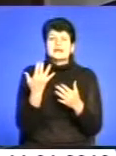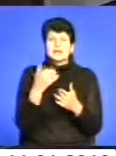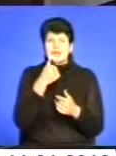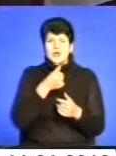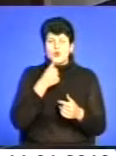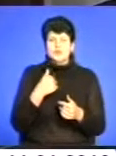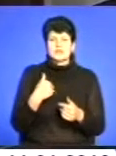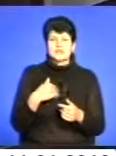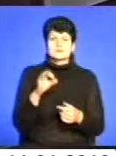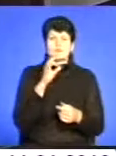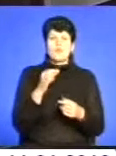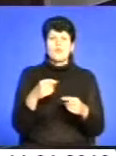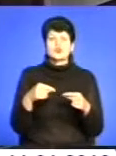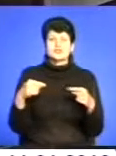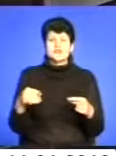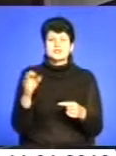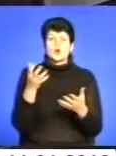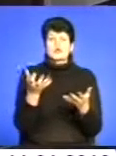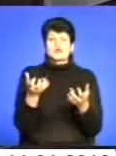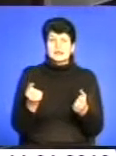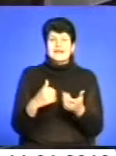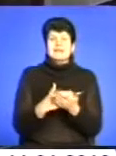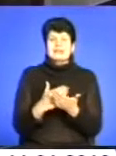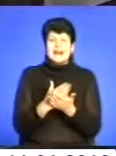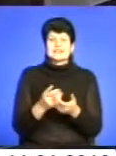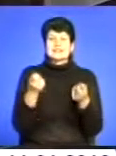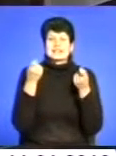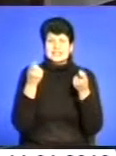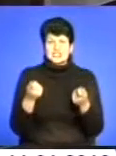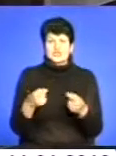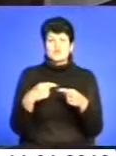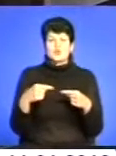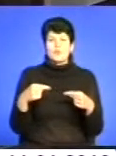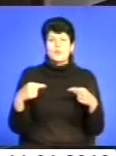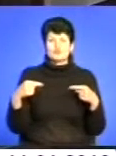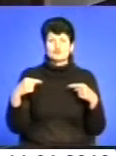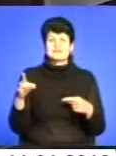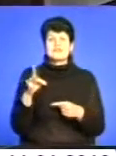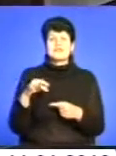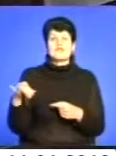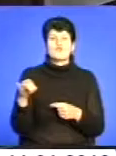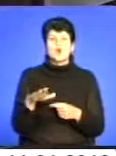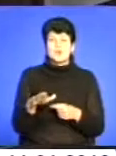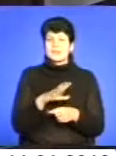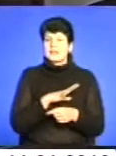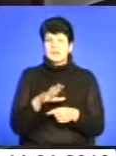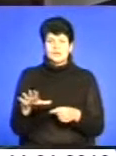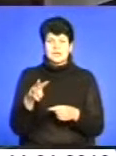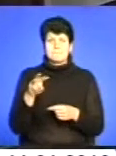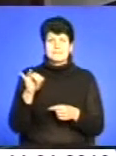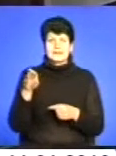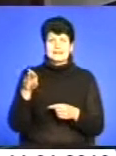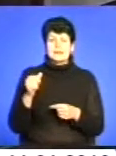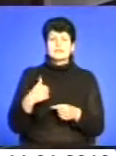споживач, по-перше, отримає якісну і відносно дешевшу продукцію з Європи, адже не буде мита. І наш